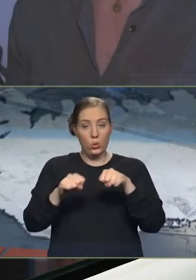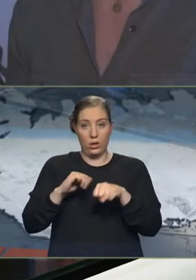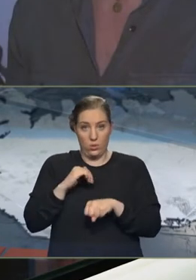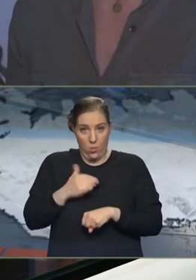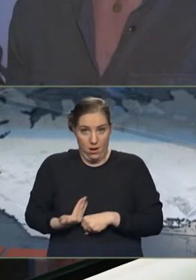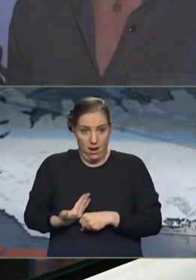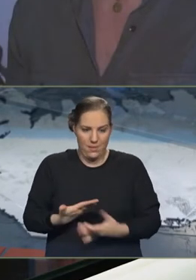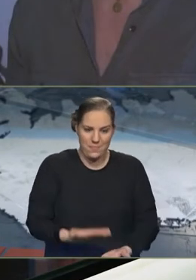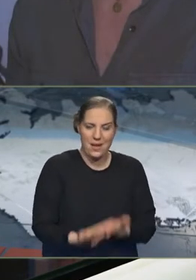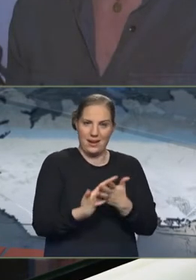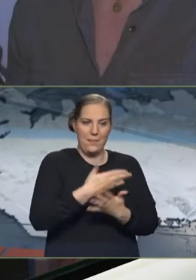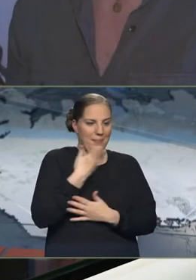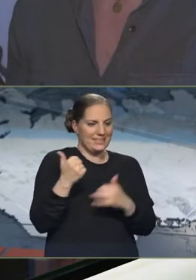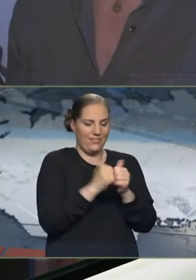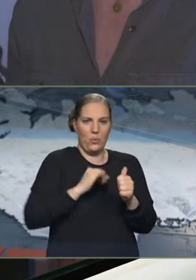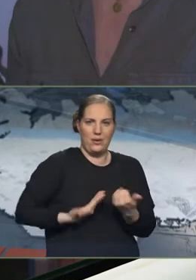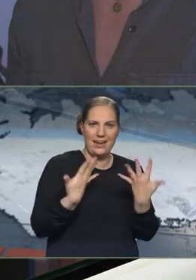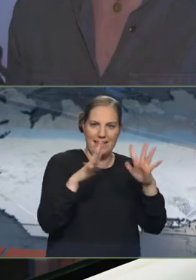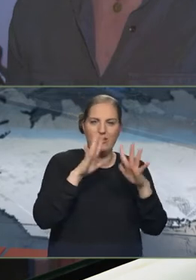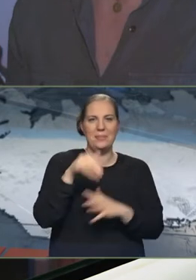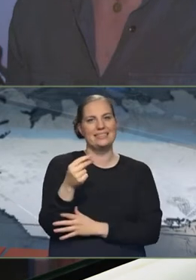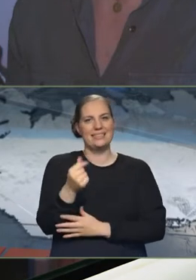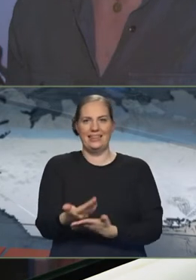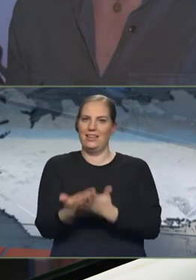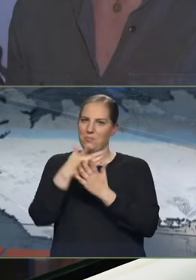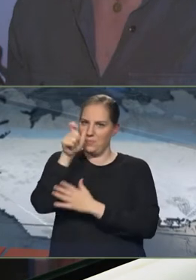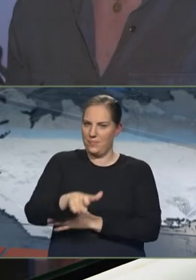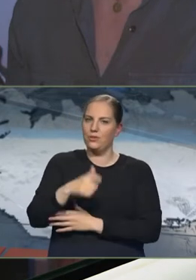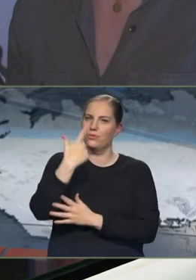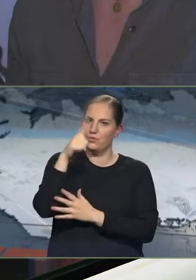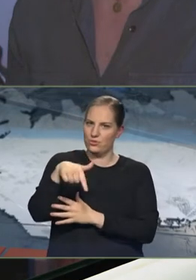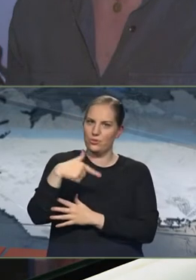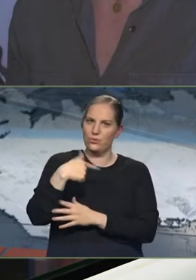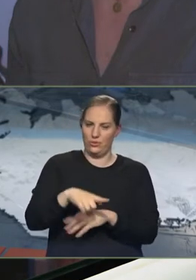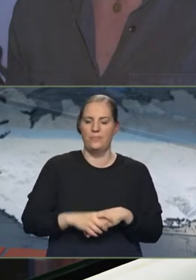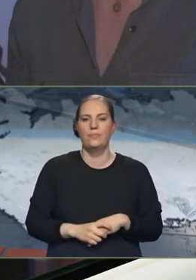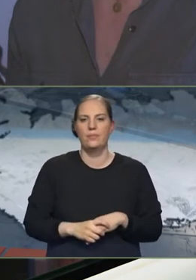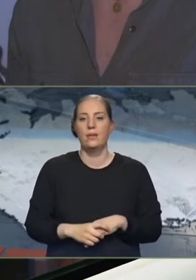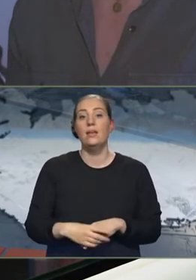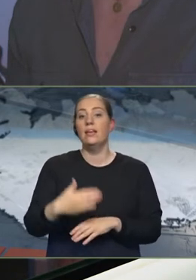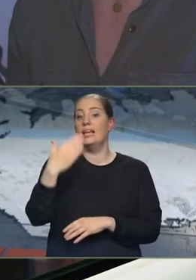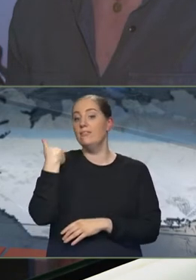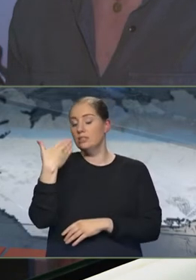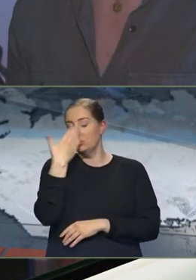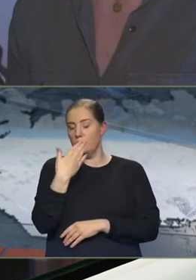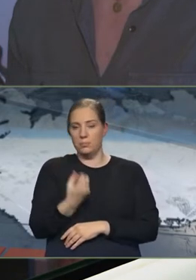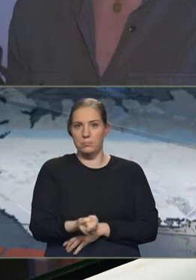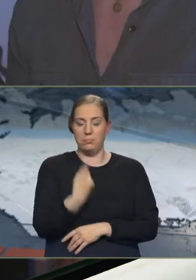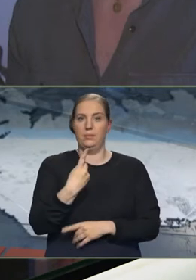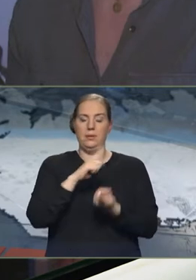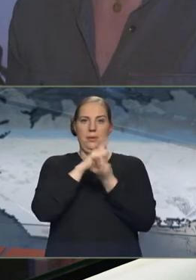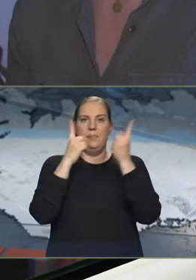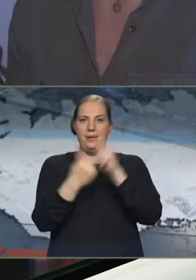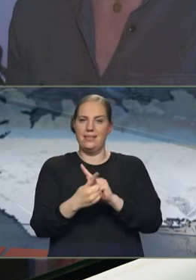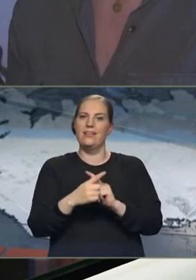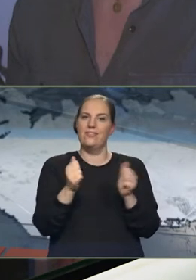lífi bestu vinkonu sinnar í sumar er skyndihjálparmaður ásins 2020. Rólegt sumarkvæld breyttist í margtruð þegar vinkonan fór sér í